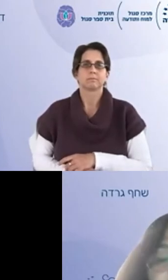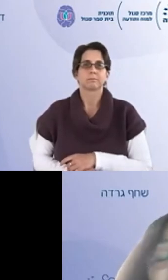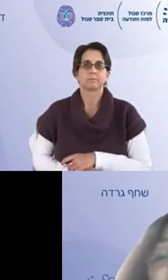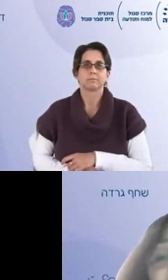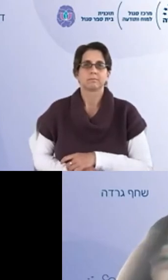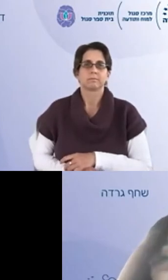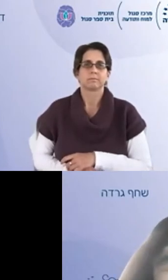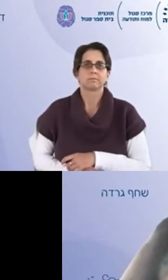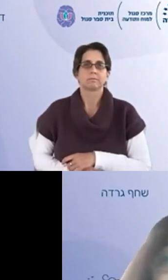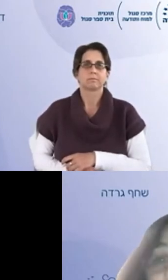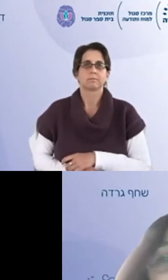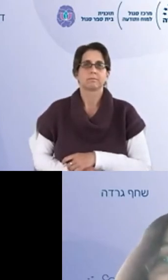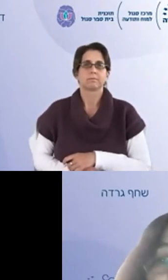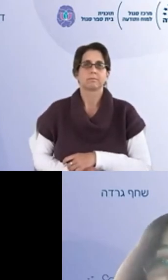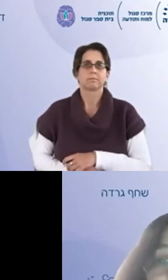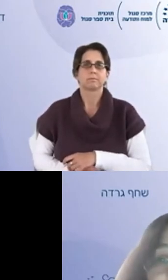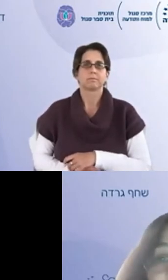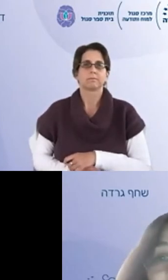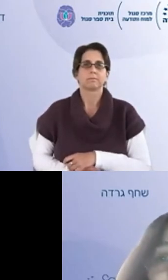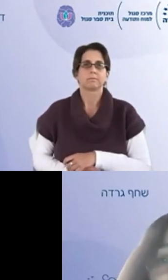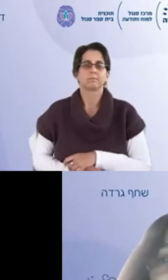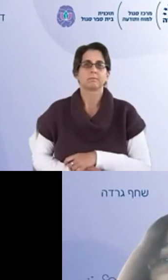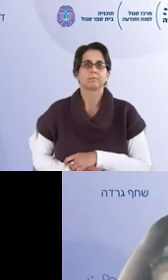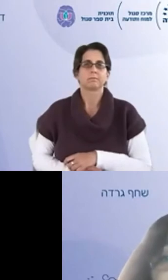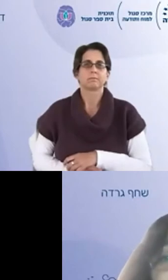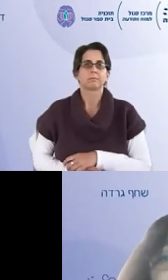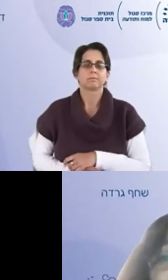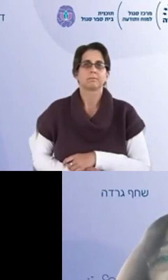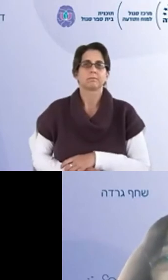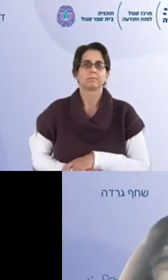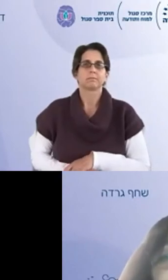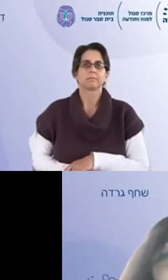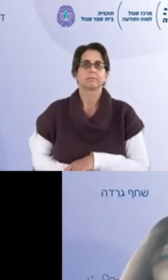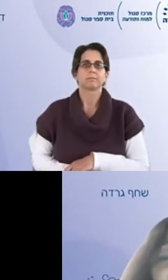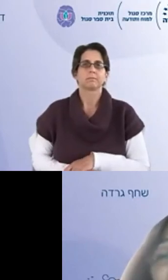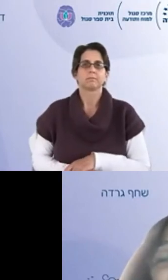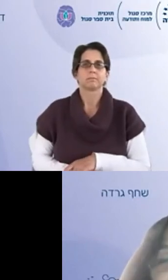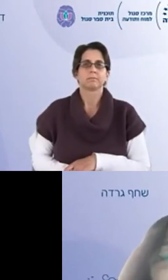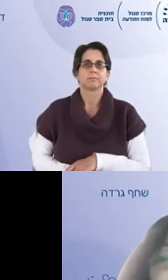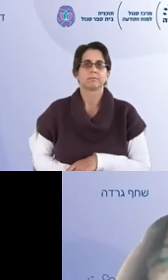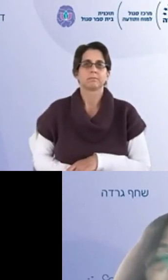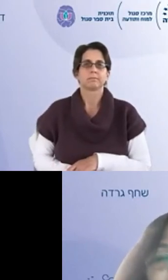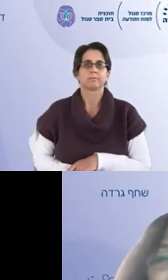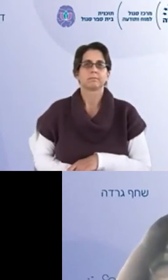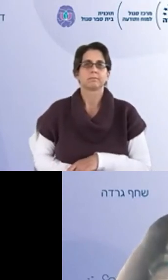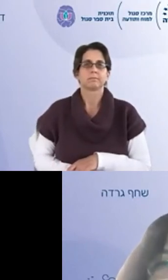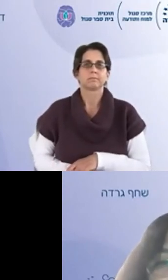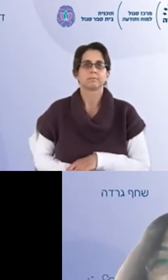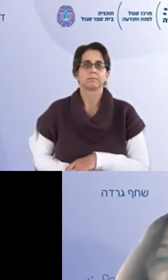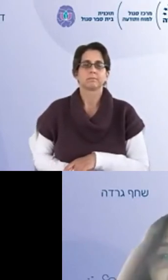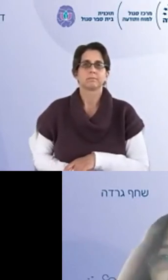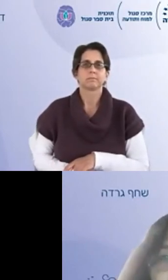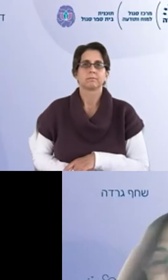הלב והוא גם למד להבין מה קורה לו וגם אני כמנהלת למדנו בירד להבין מה קורה לנו מה זאת התלתלה